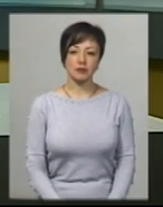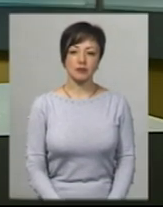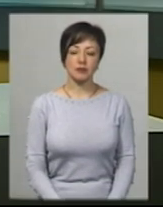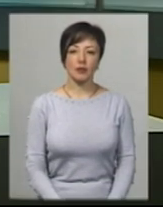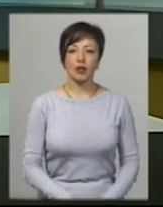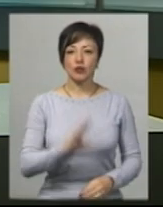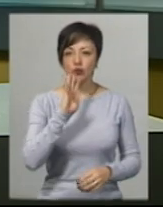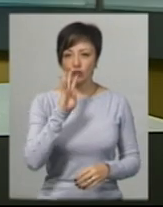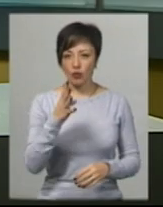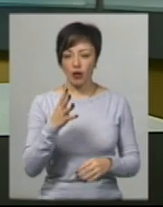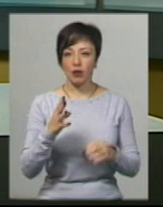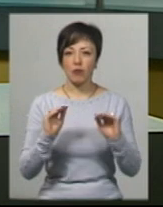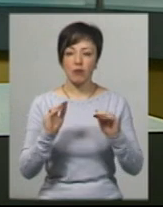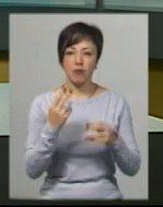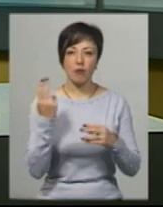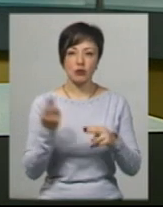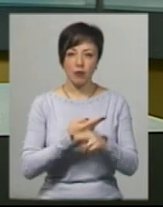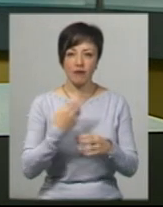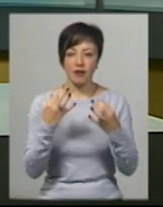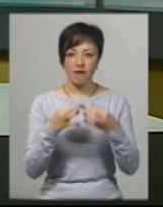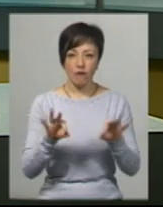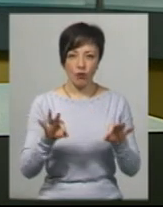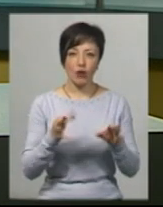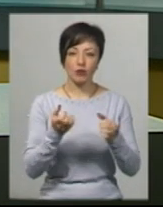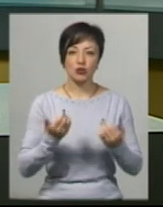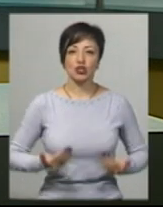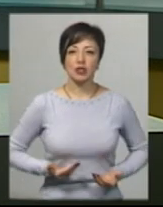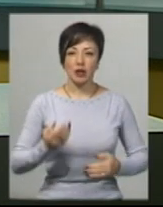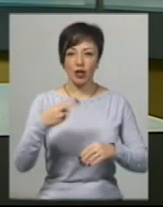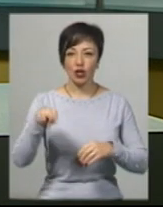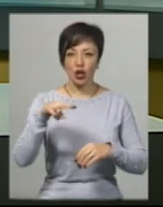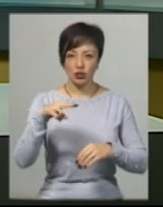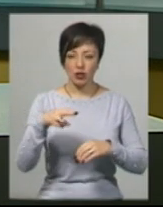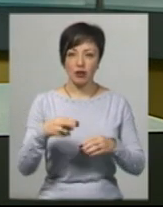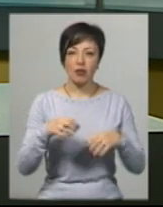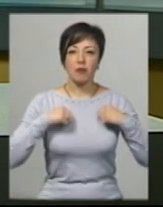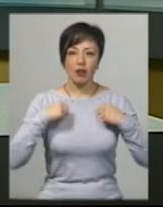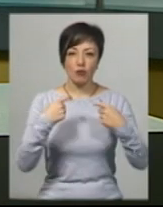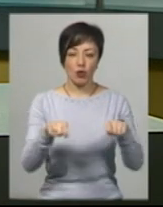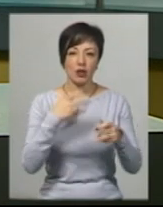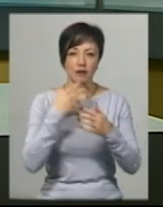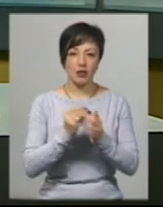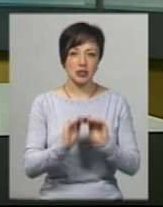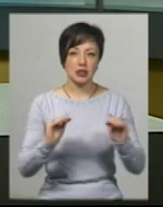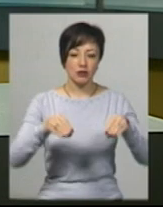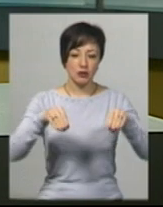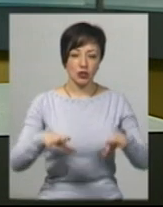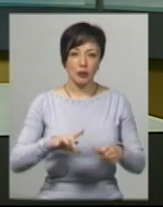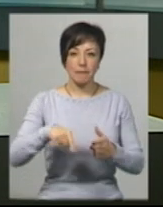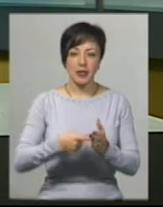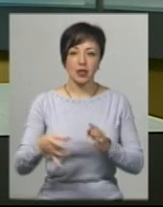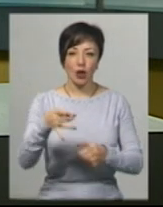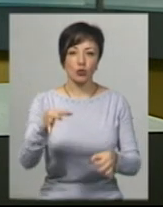Чотири роки позбавлення волі отримала жителька Держнянщини, котра намагалася продати власних дітей. Такий вирок виніс Хмельницький